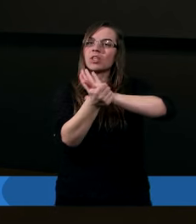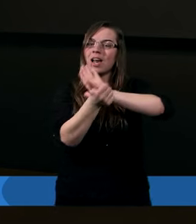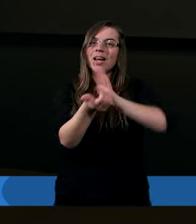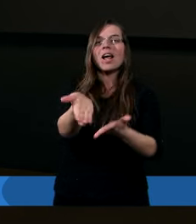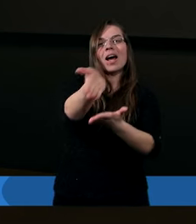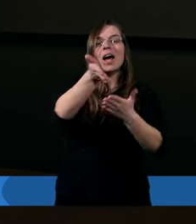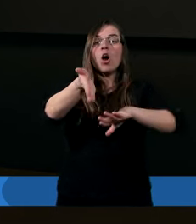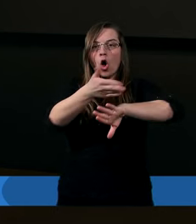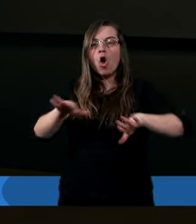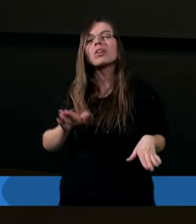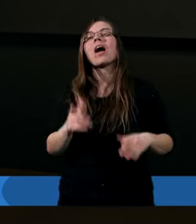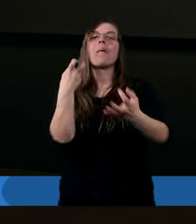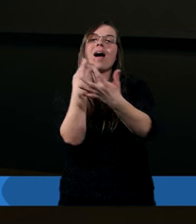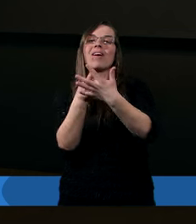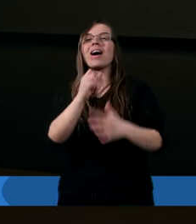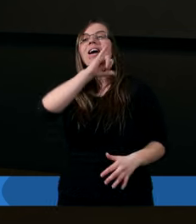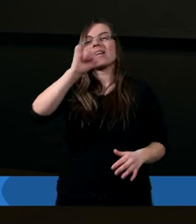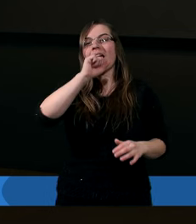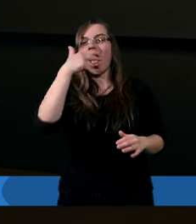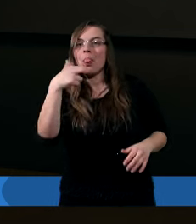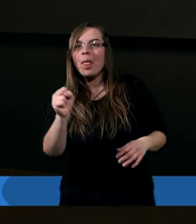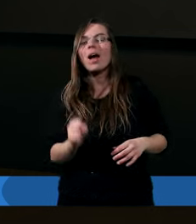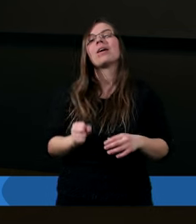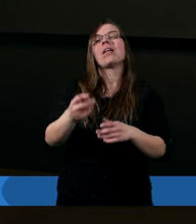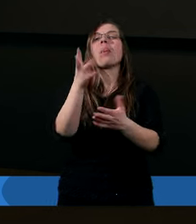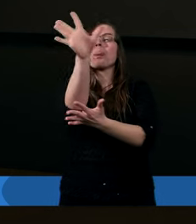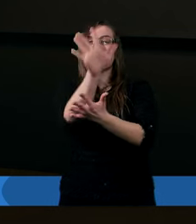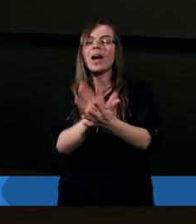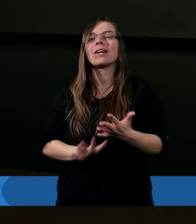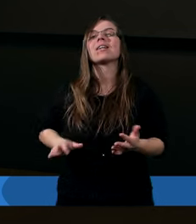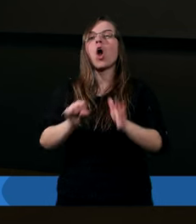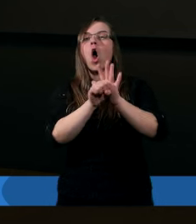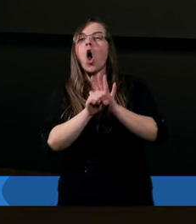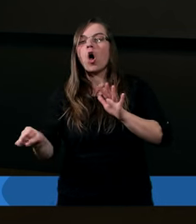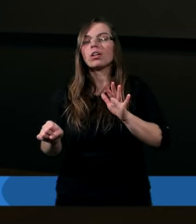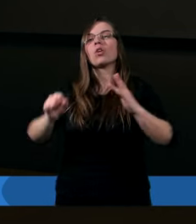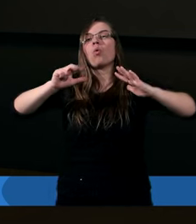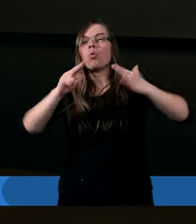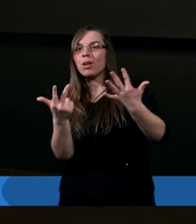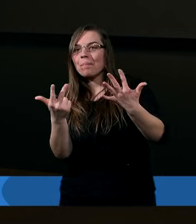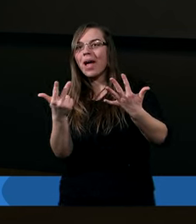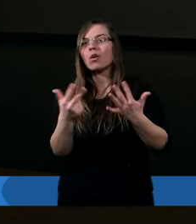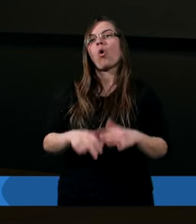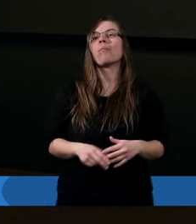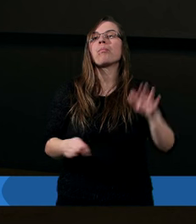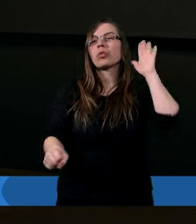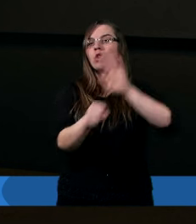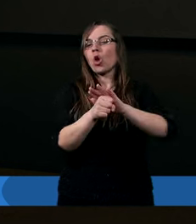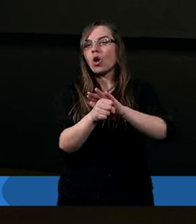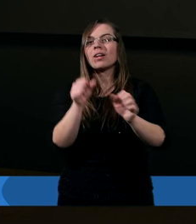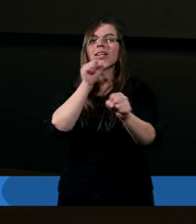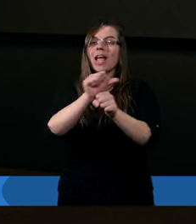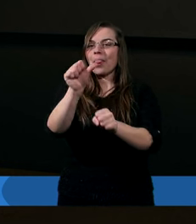rozdziału Ewangelii Jana teksty od 8 do